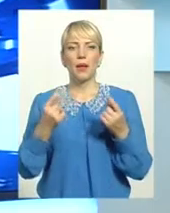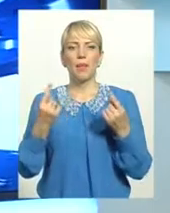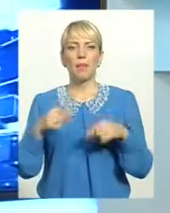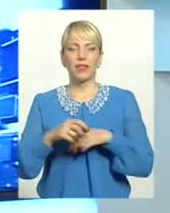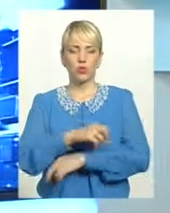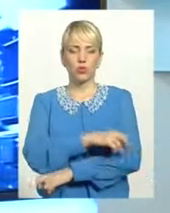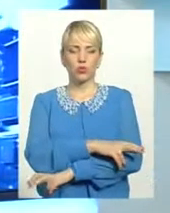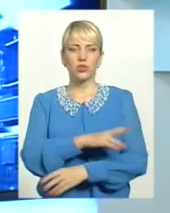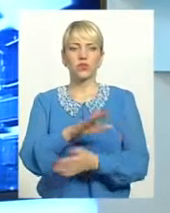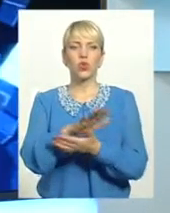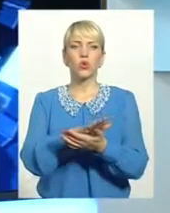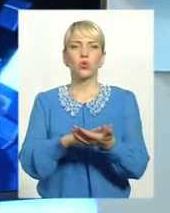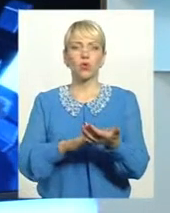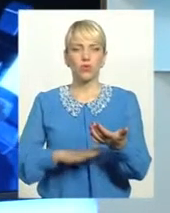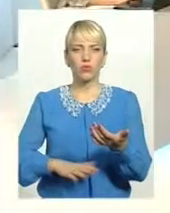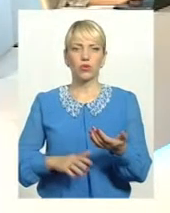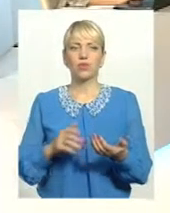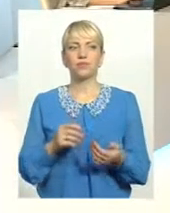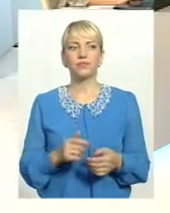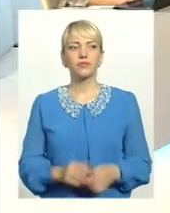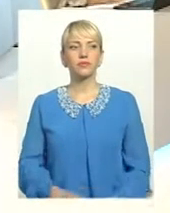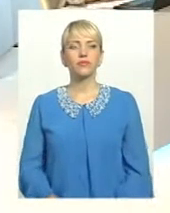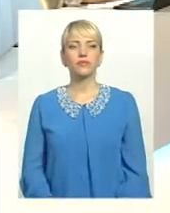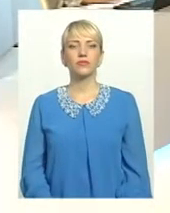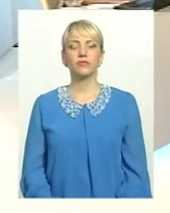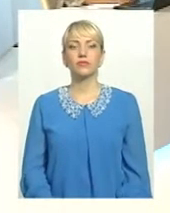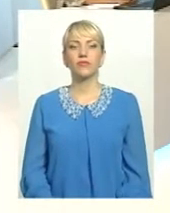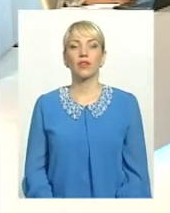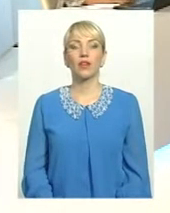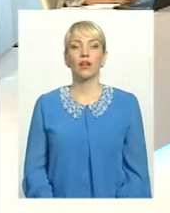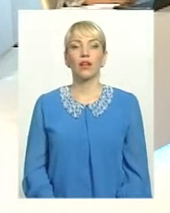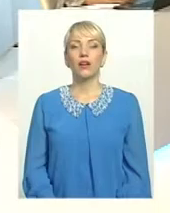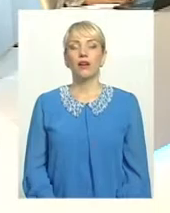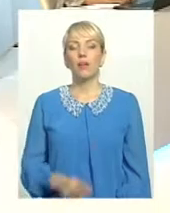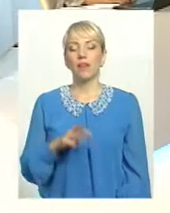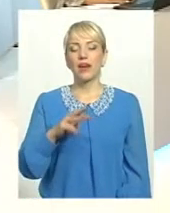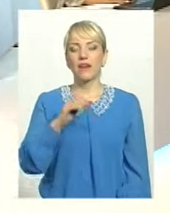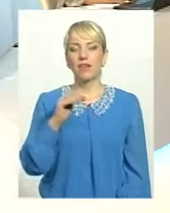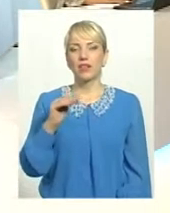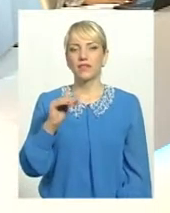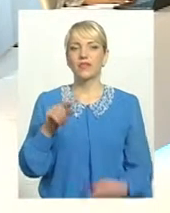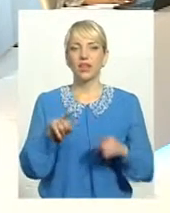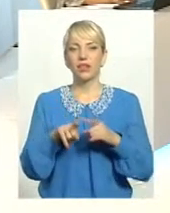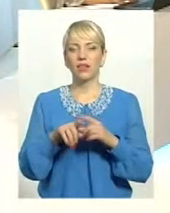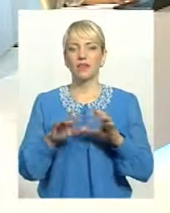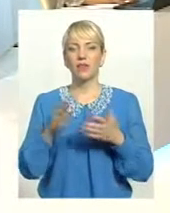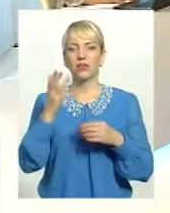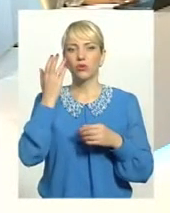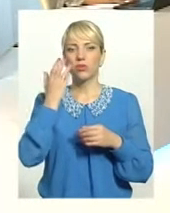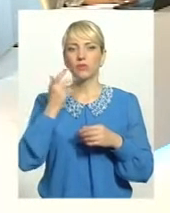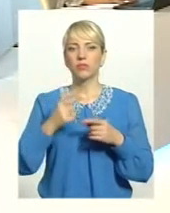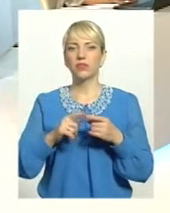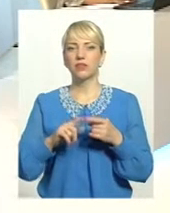повасити ці борги. Скажіть, будь ласка, Марія Францівна, от в таких випадках, коли відбувається процедура